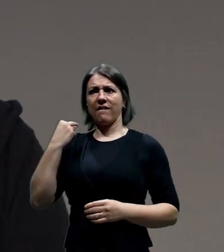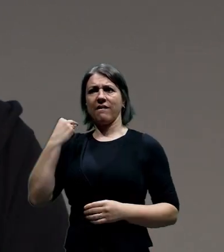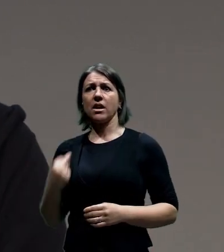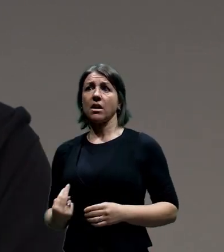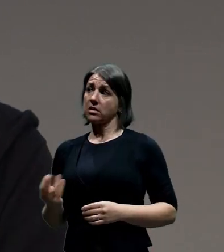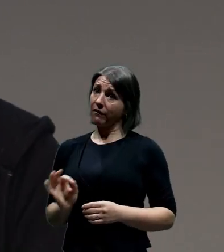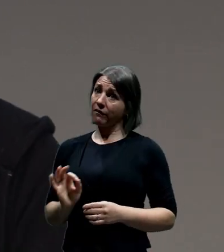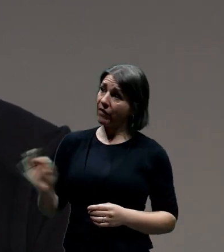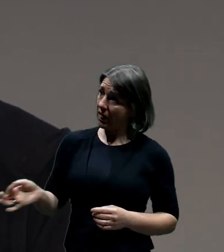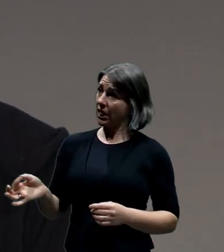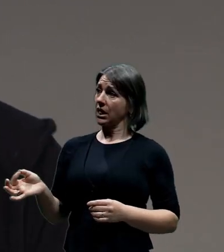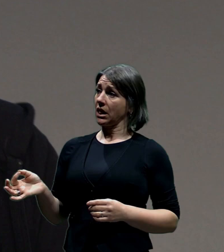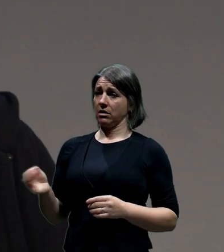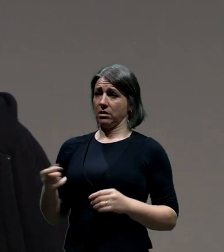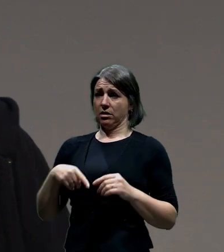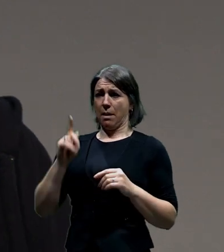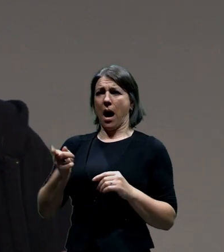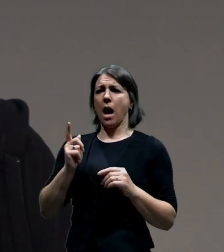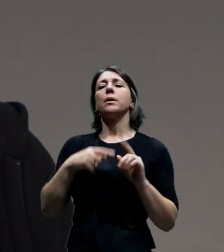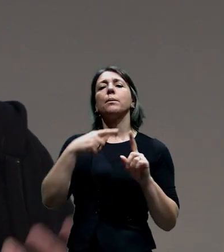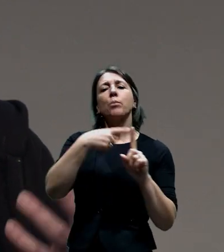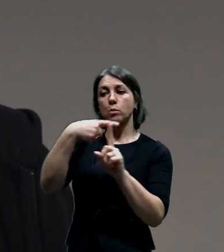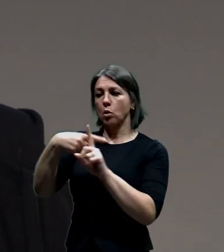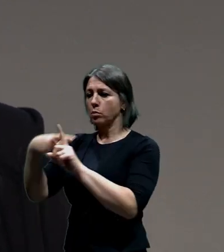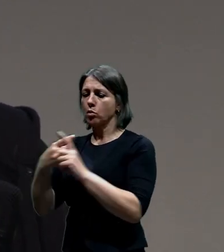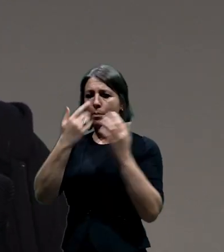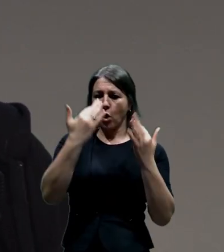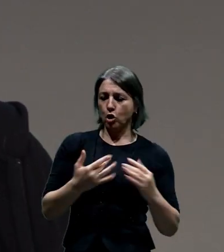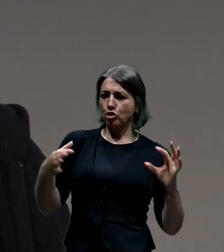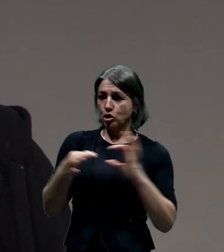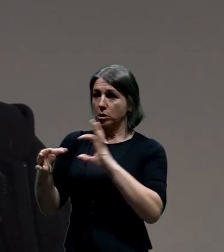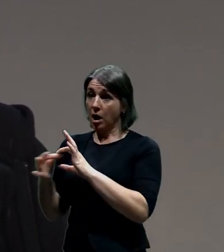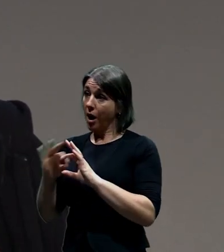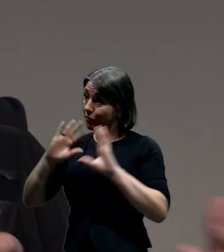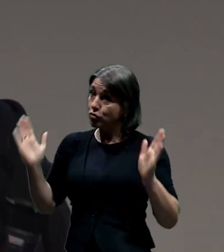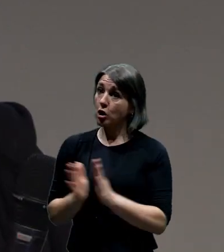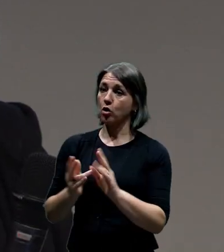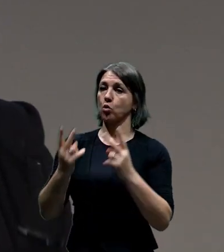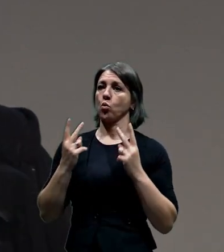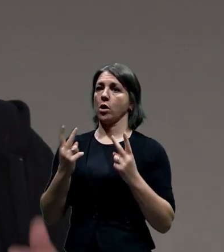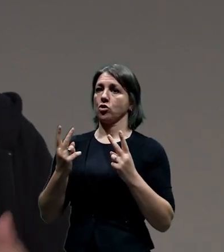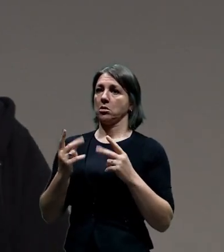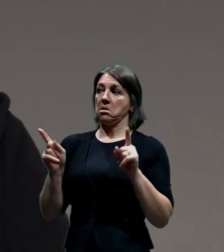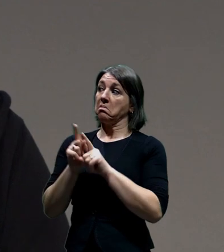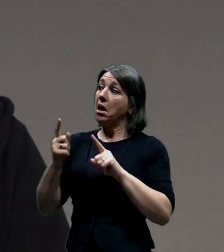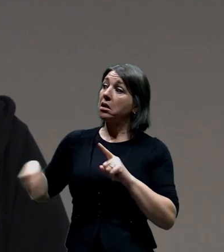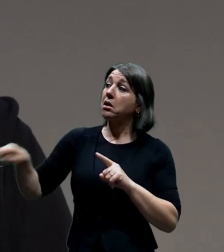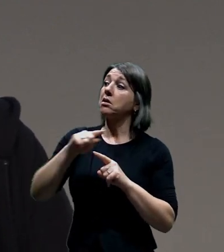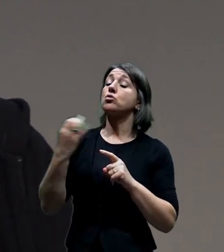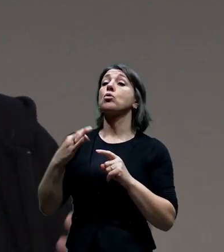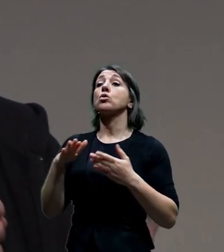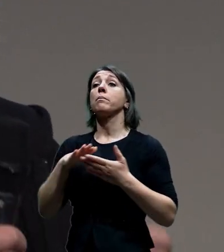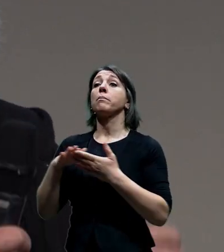který stojí nějaký peníze. A že by se o těch měcech mělo uvažovat, jestli prostě třeba ta společnost si v nějaký dohledný době